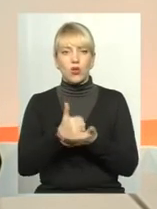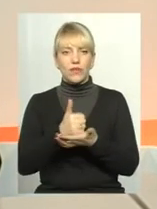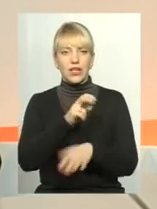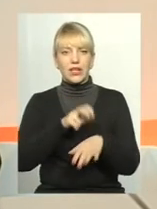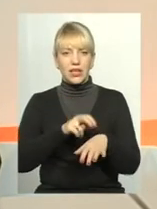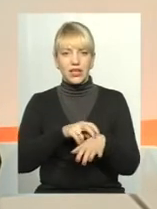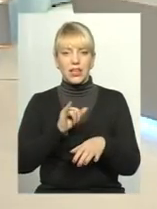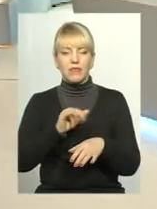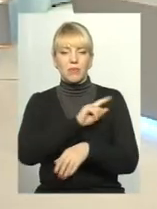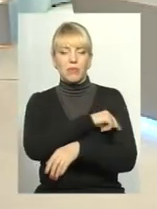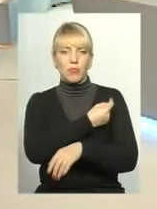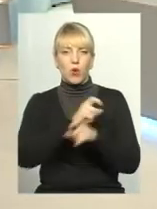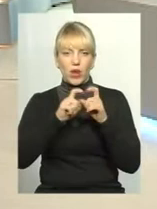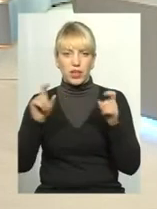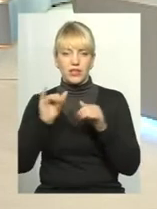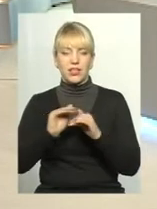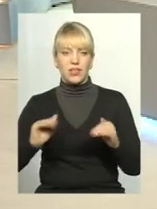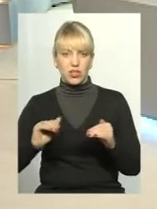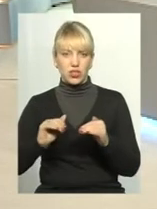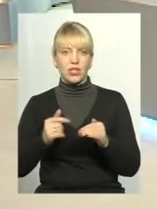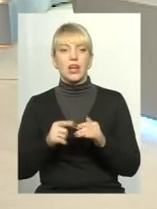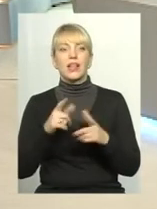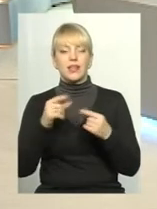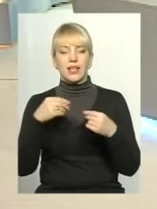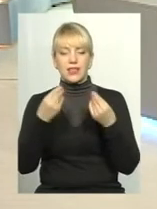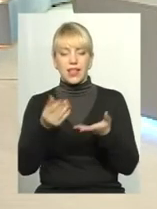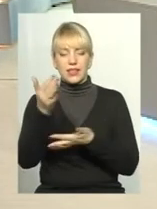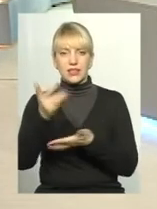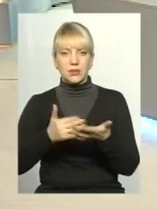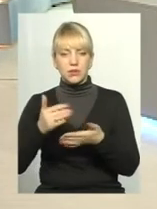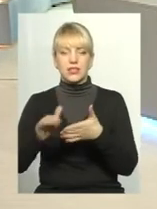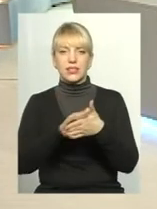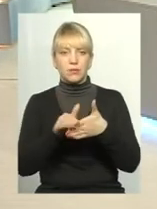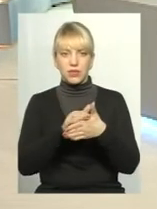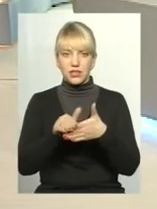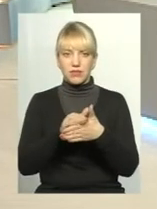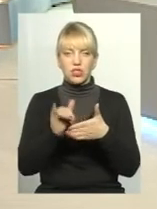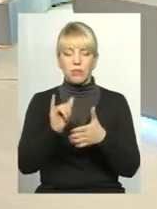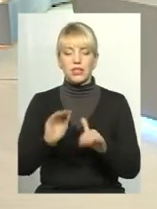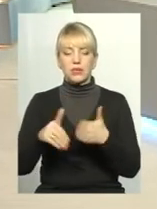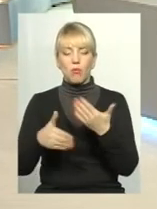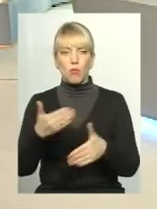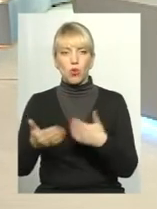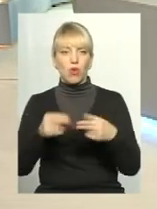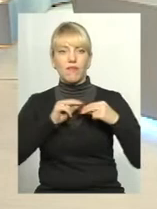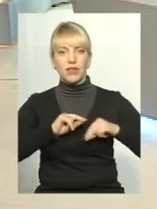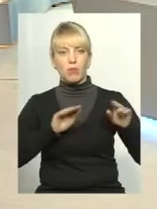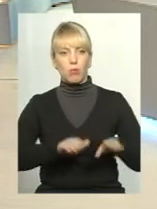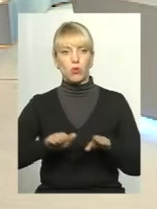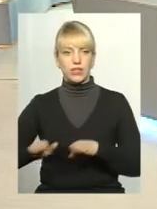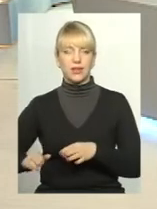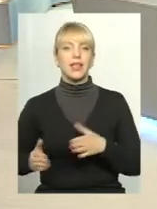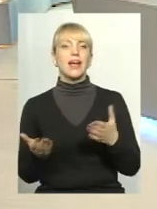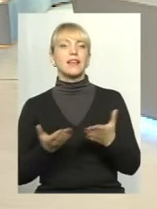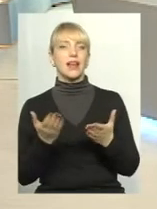лікарні, де дали списки з прізвищами і з пропонованими посадами, на